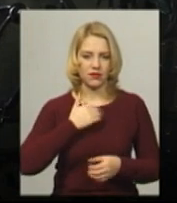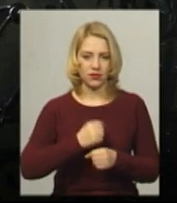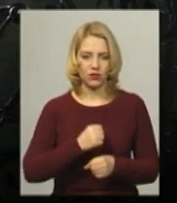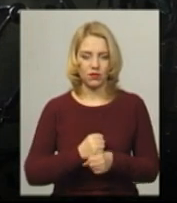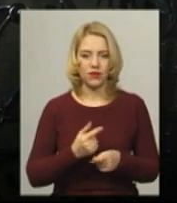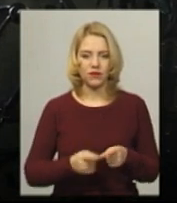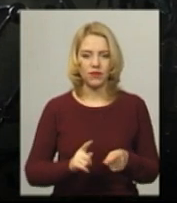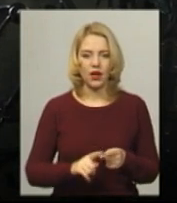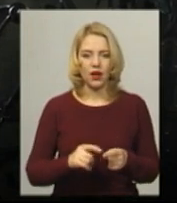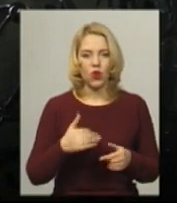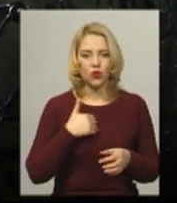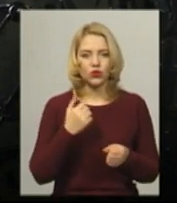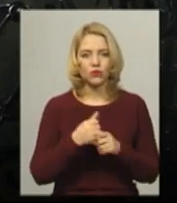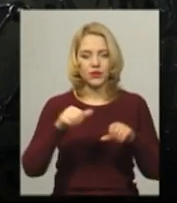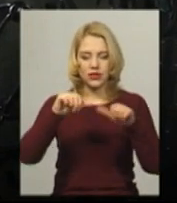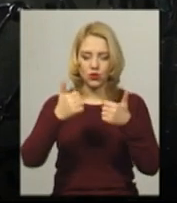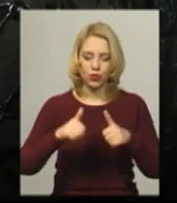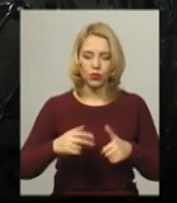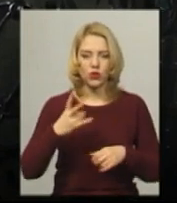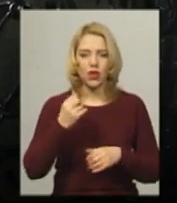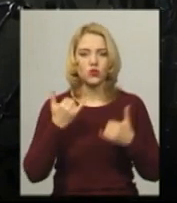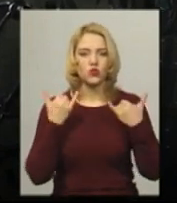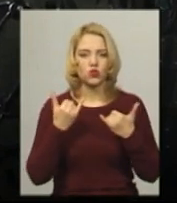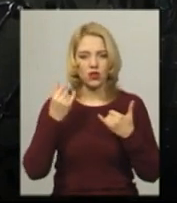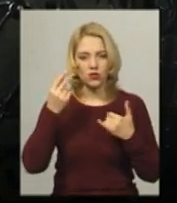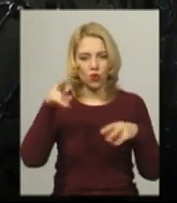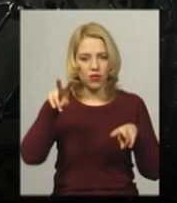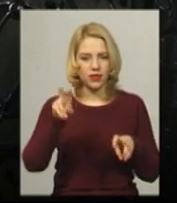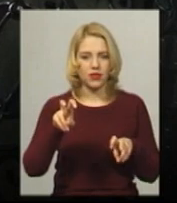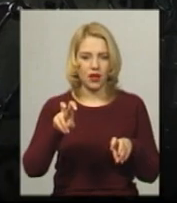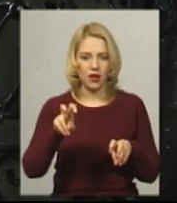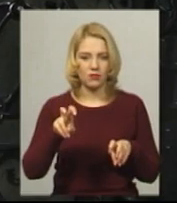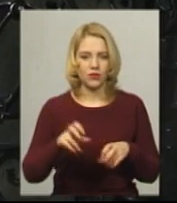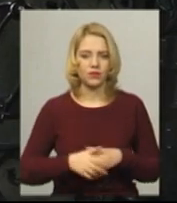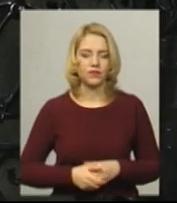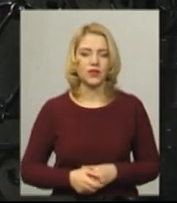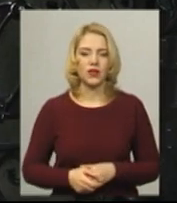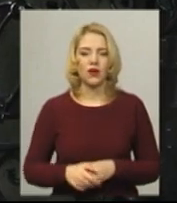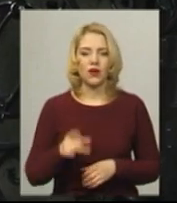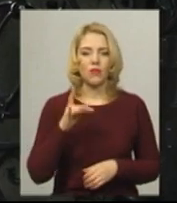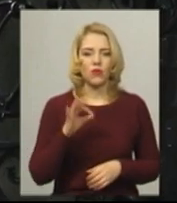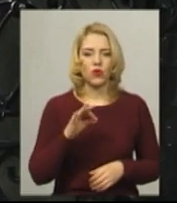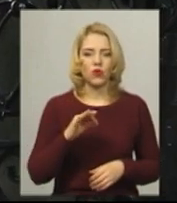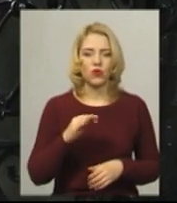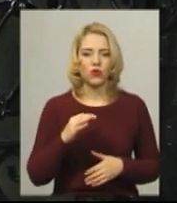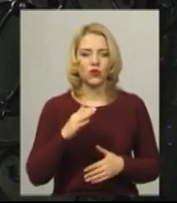скультуру більш на сучасну, або якусь негативну сторону нашого життя, якось,